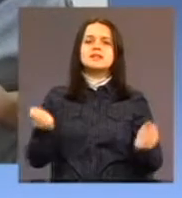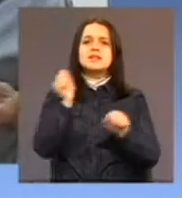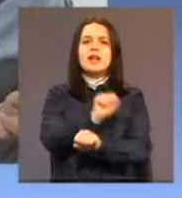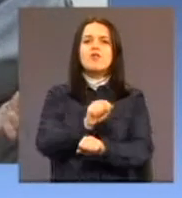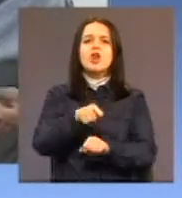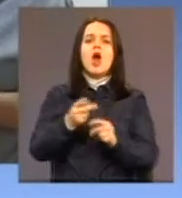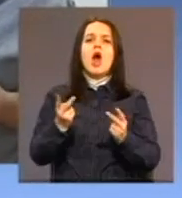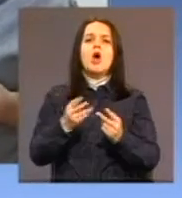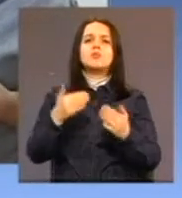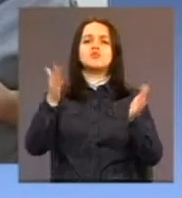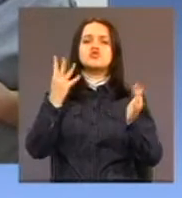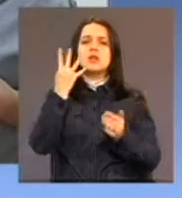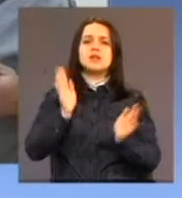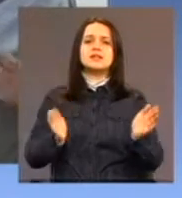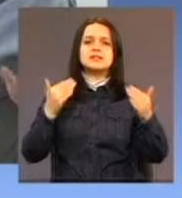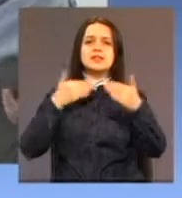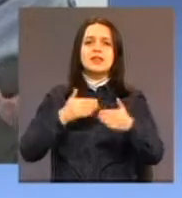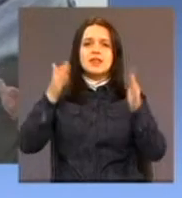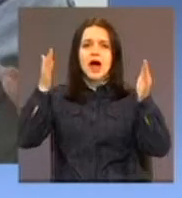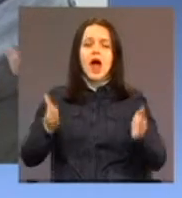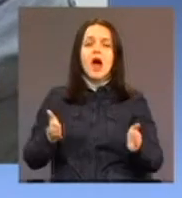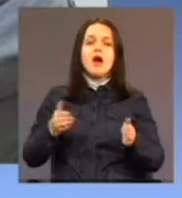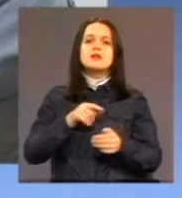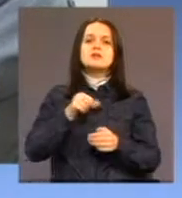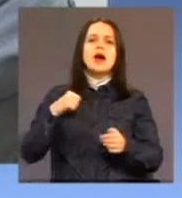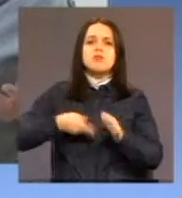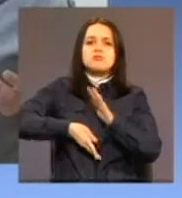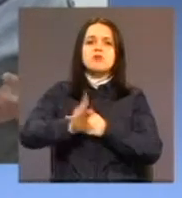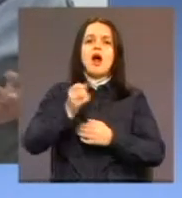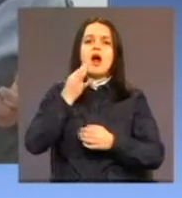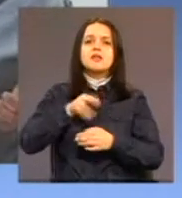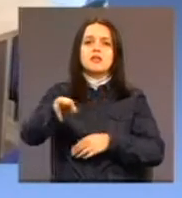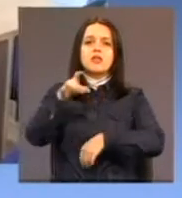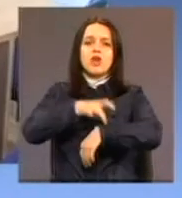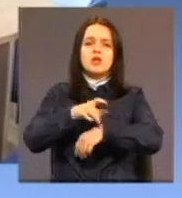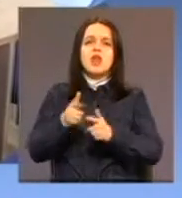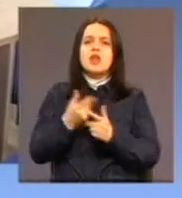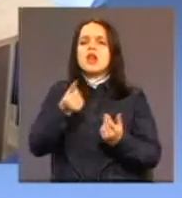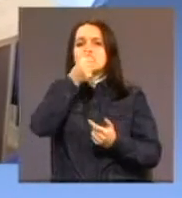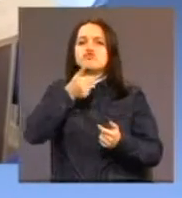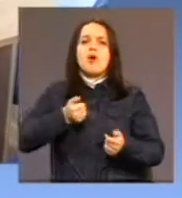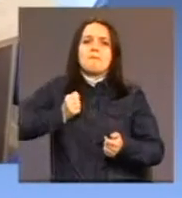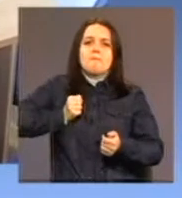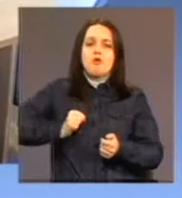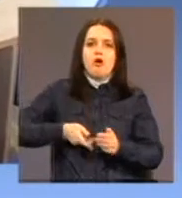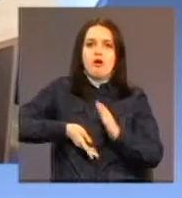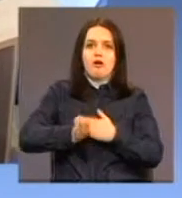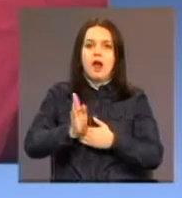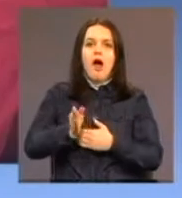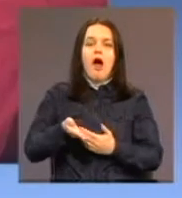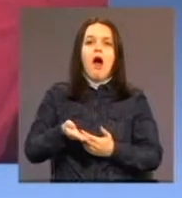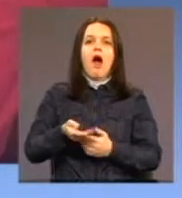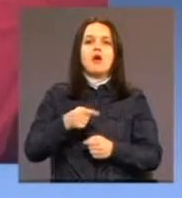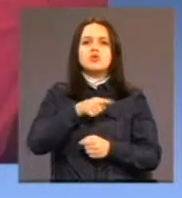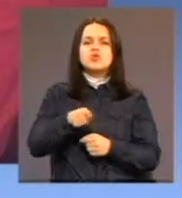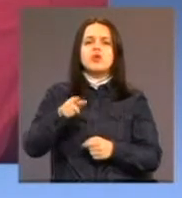odlazi kod ljekara ili negdje nešto ako se baš mora. To su djeca koja su